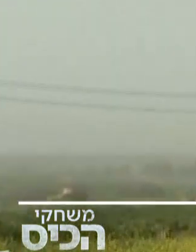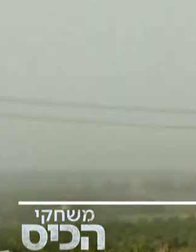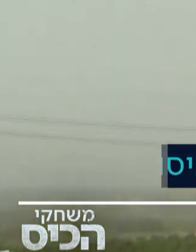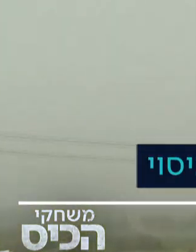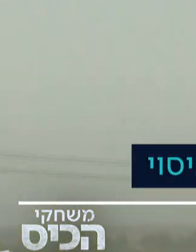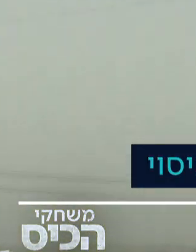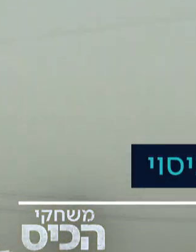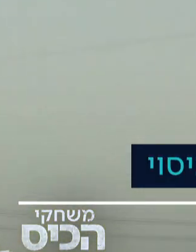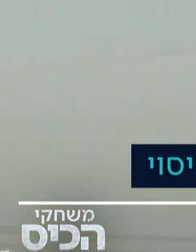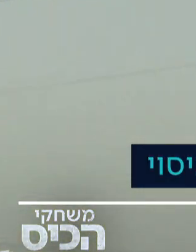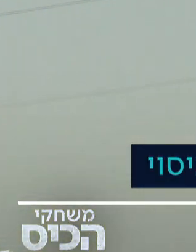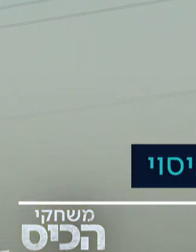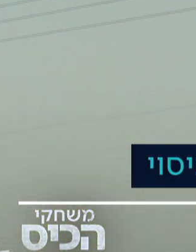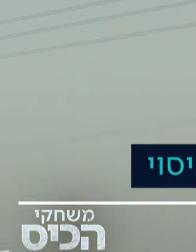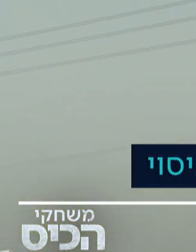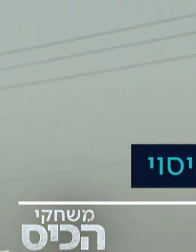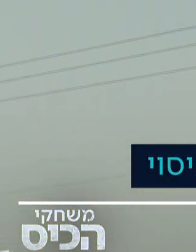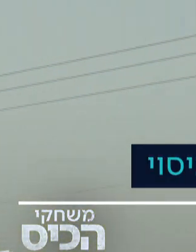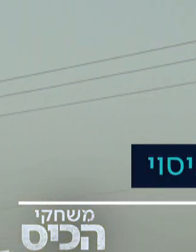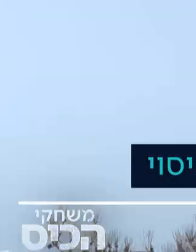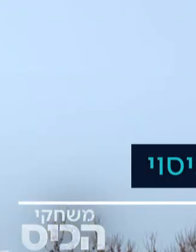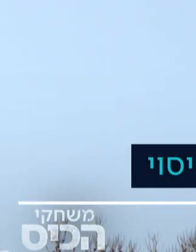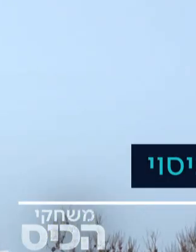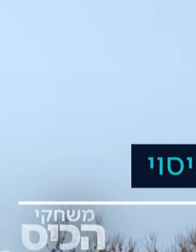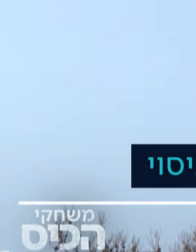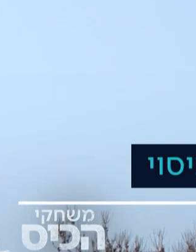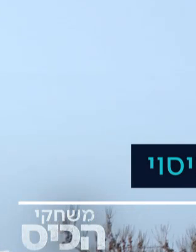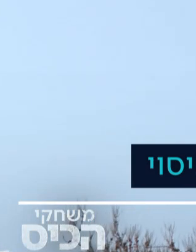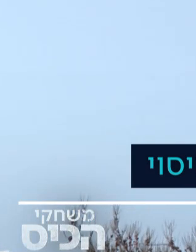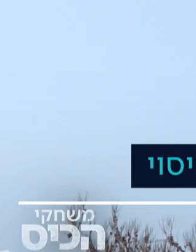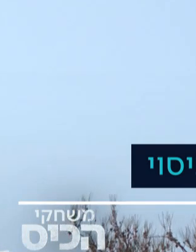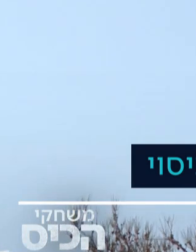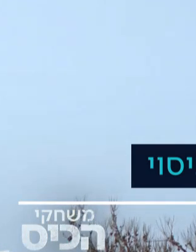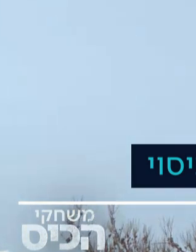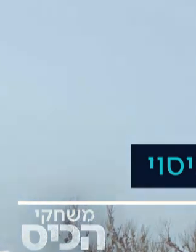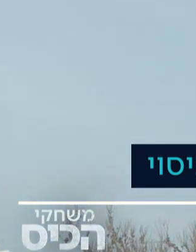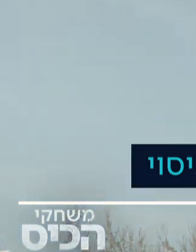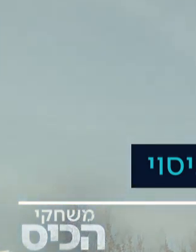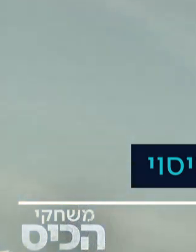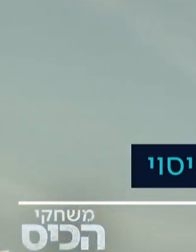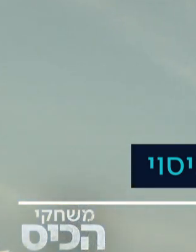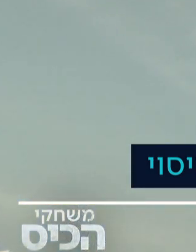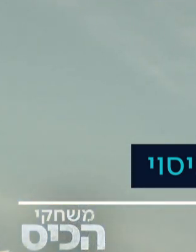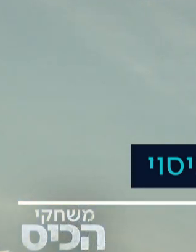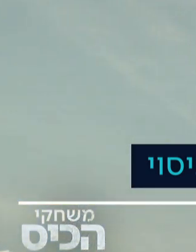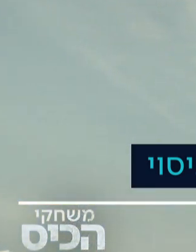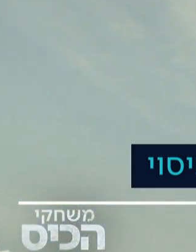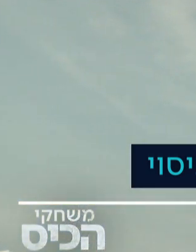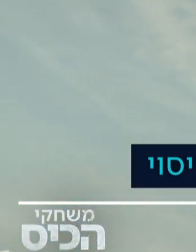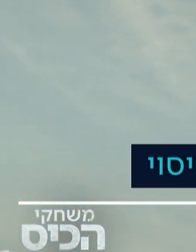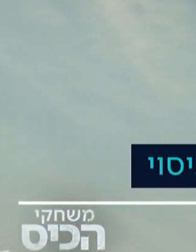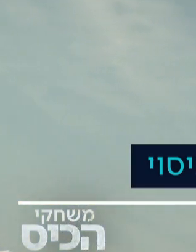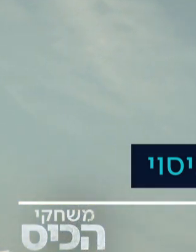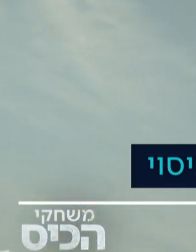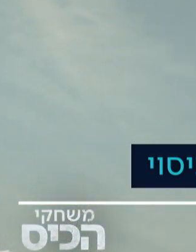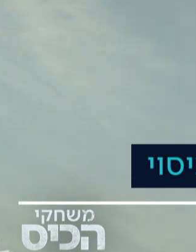משרד התקשורת יאפשר לחברות הסלולריות להיעזר אחת בשנייה לטובת שיפור הכיסוי הסלולרי כך שחברות שאין להן קליטה